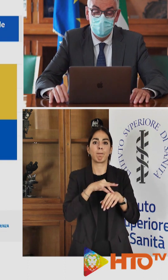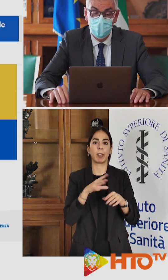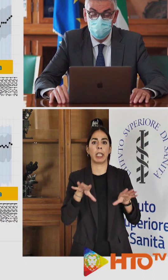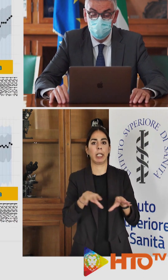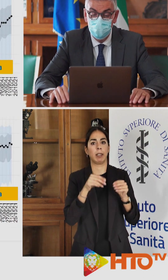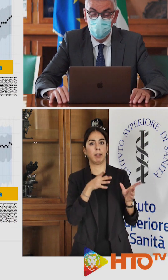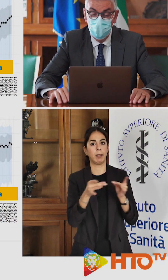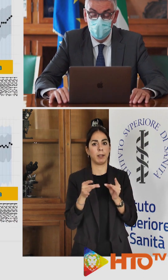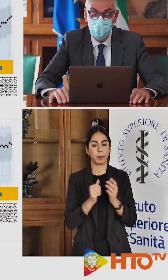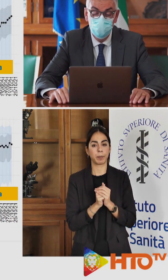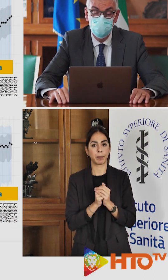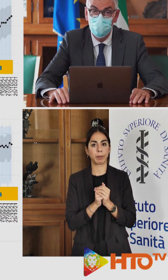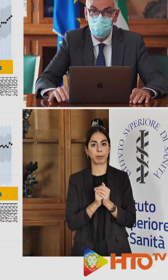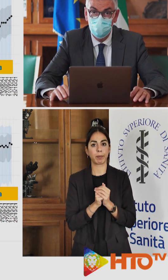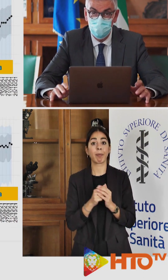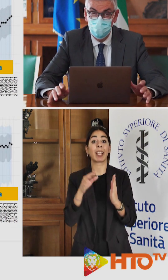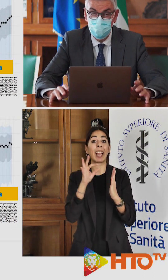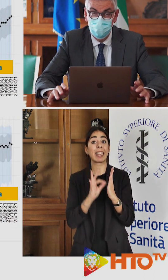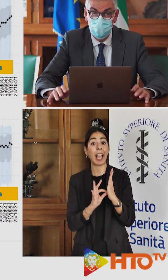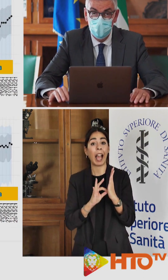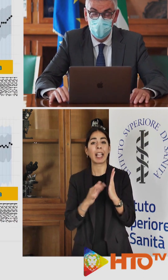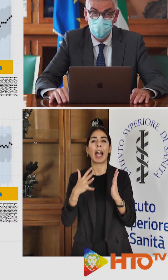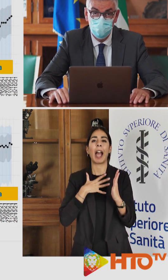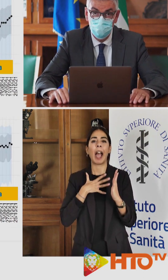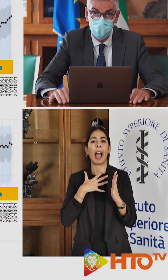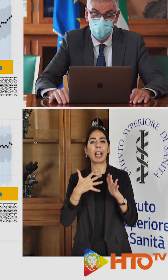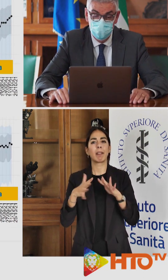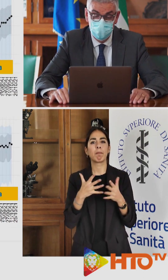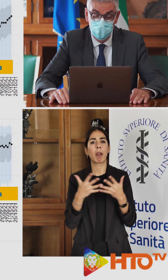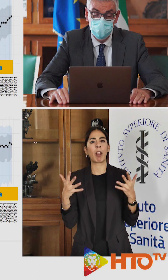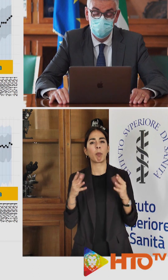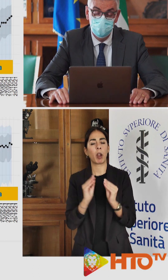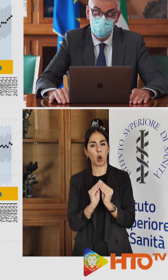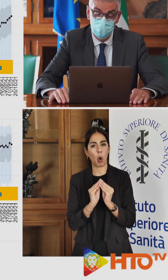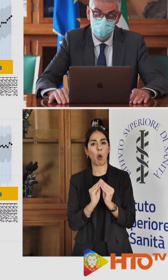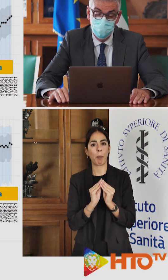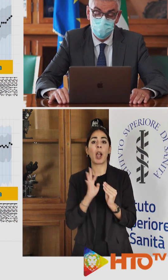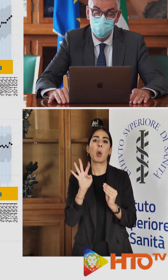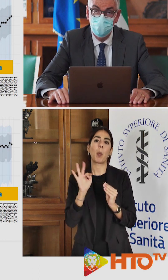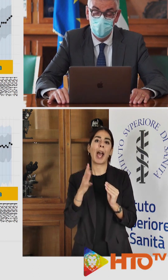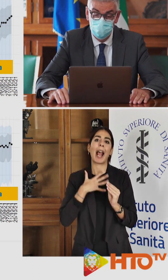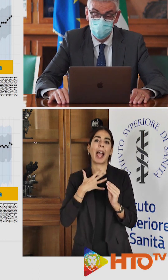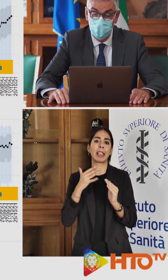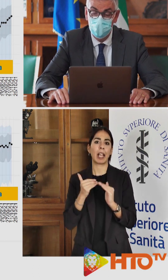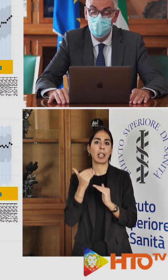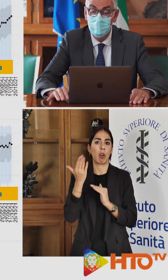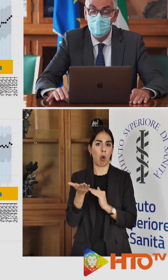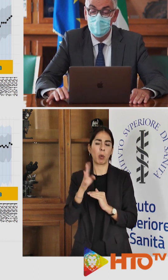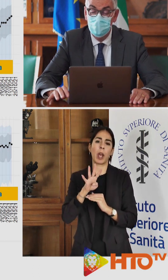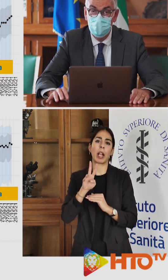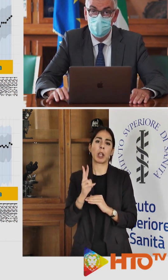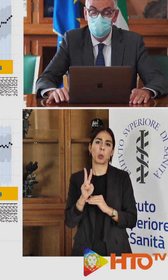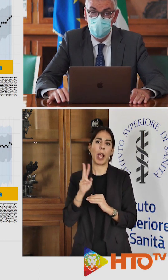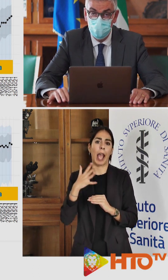I dati dell'età mediana mostrano circa una stabilità poco sopra i 40 anni di chi contrae l'infezione, 42 anni.